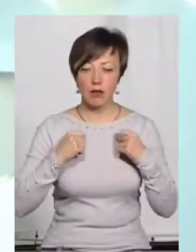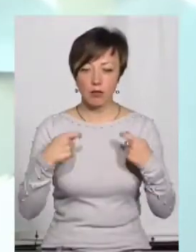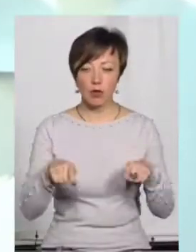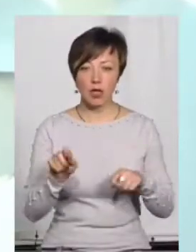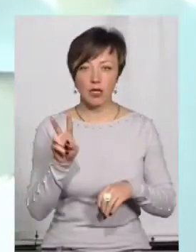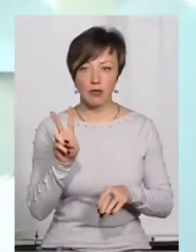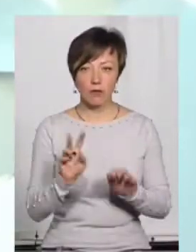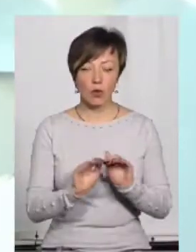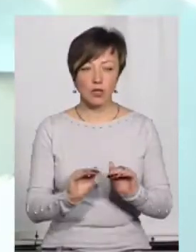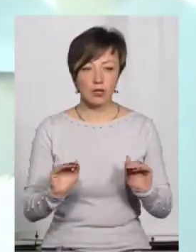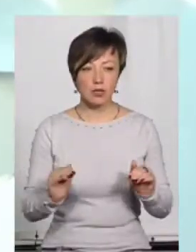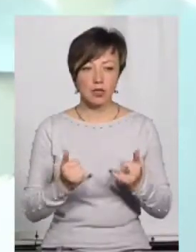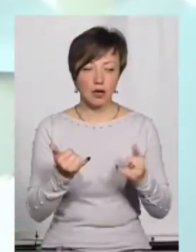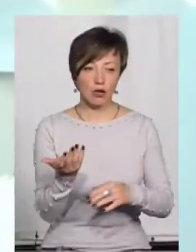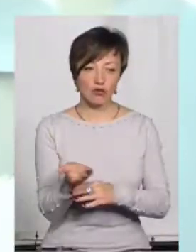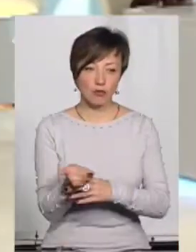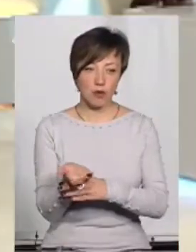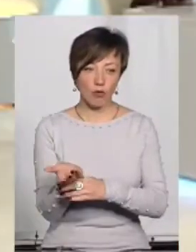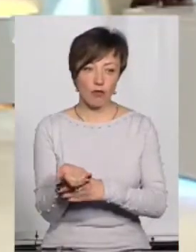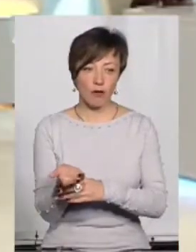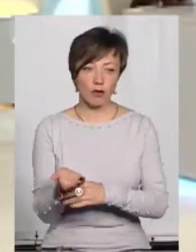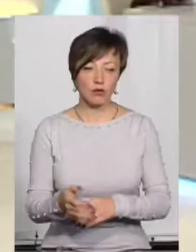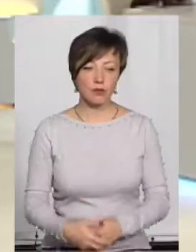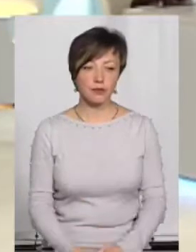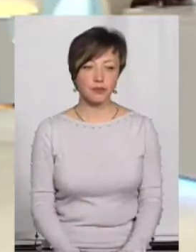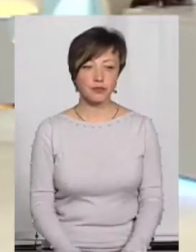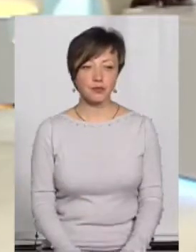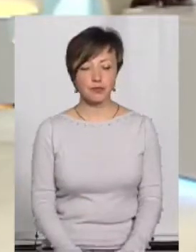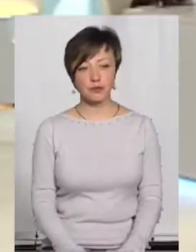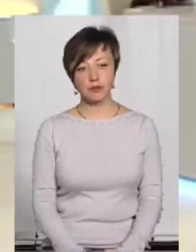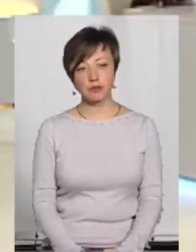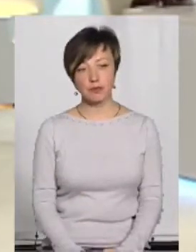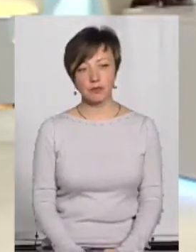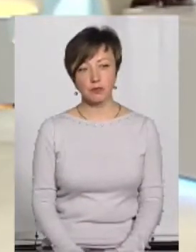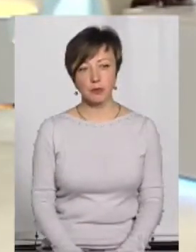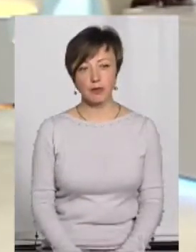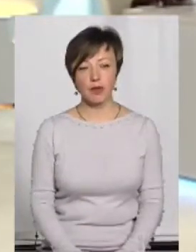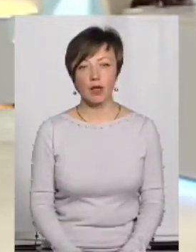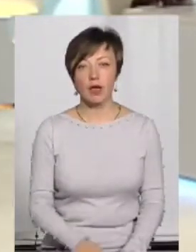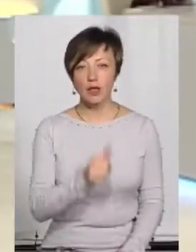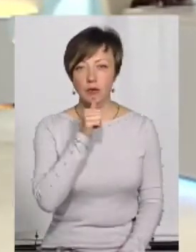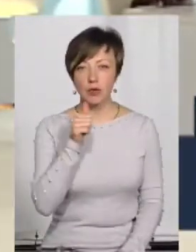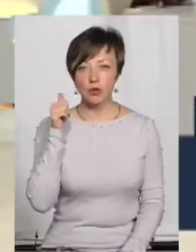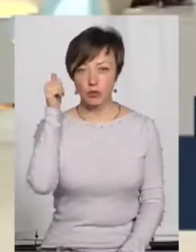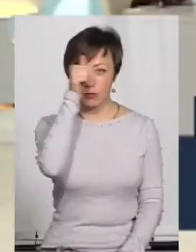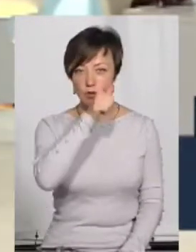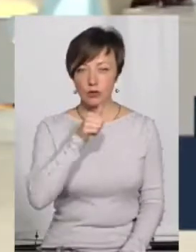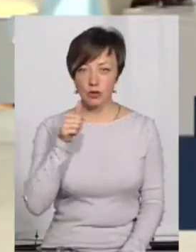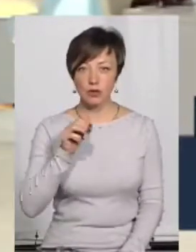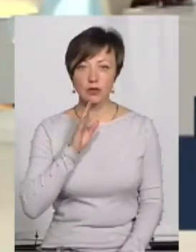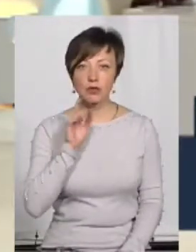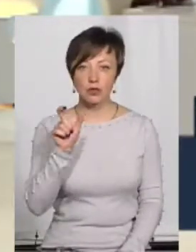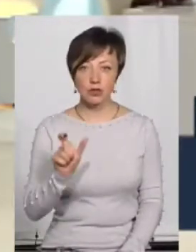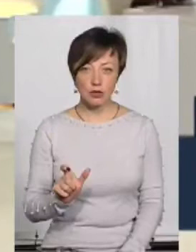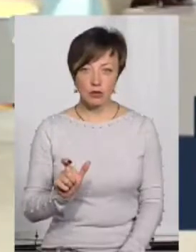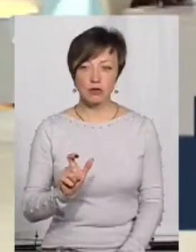двох діток для жебракування, для використання у жебракуванні. По пройшому році жінці вже